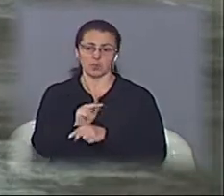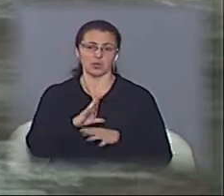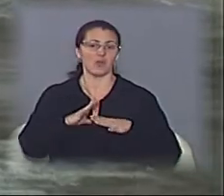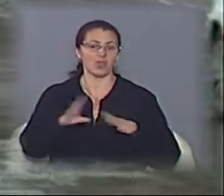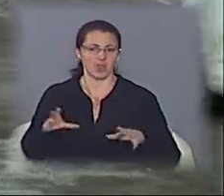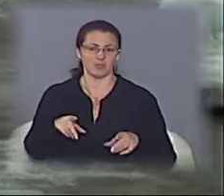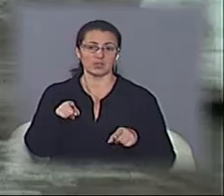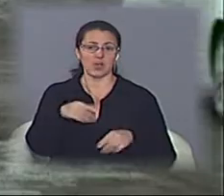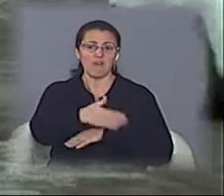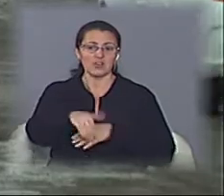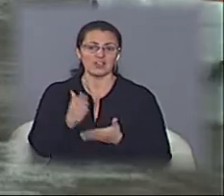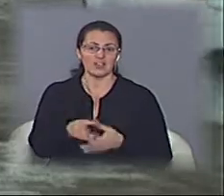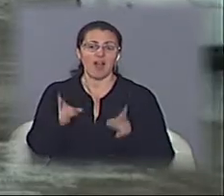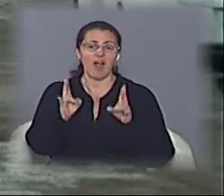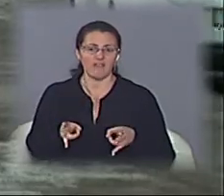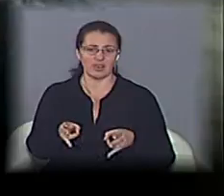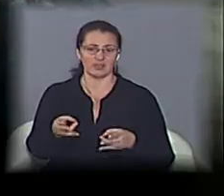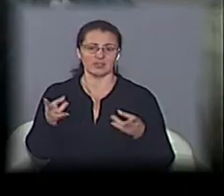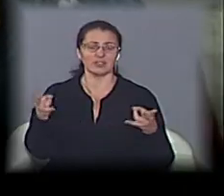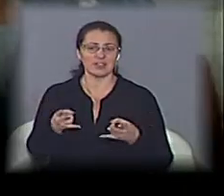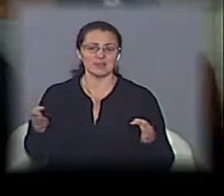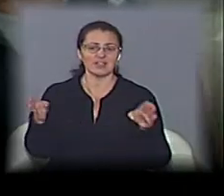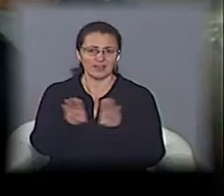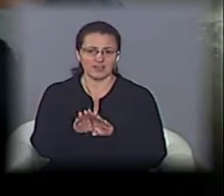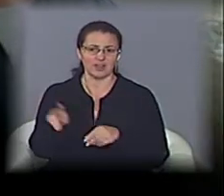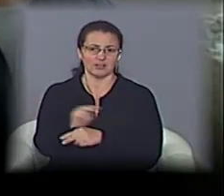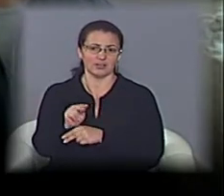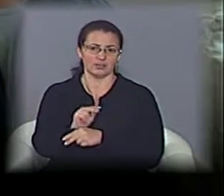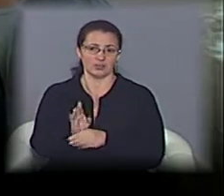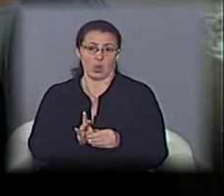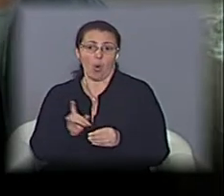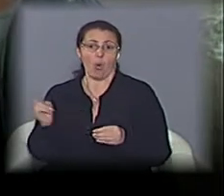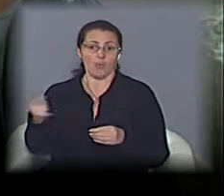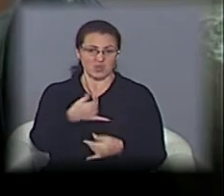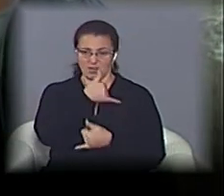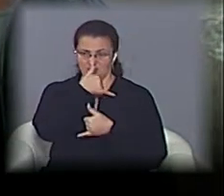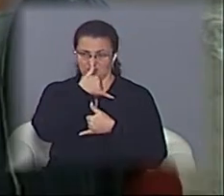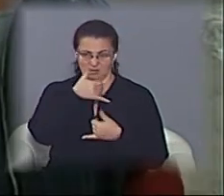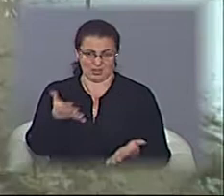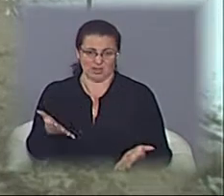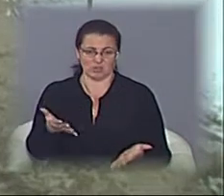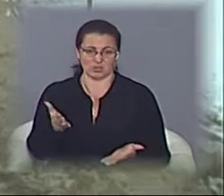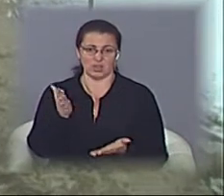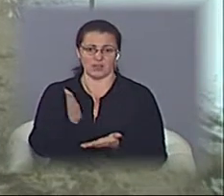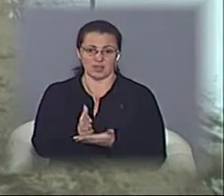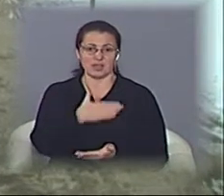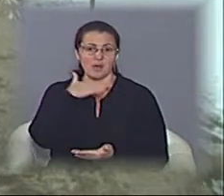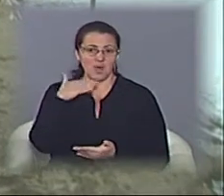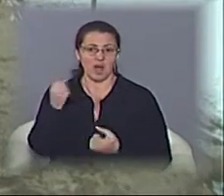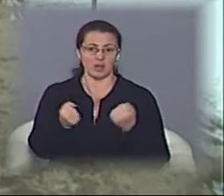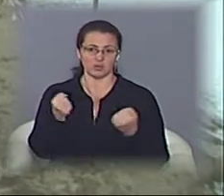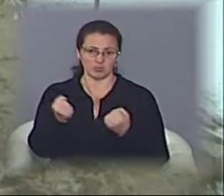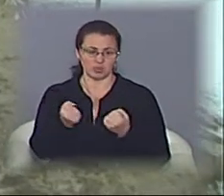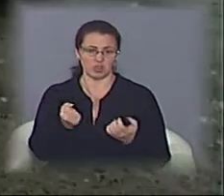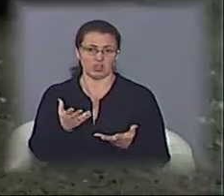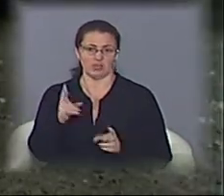аварійною, потрібно просто закривати і капітально ремонтувати. Тобто об'їхати неможливо, подивіться. Тут ж їздять багато транспорту, які платять